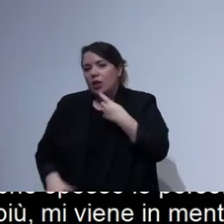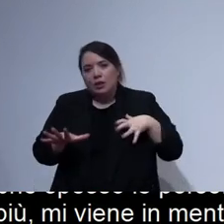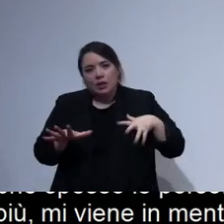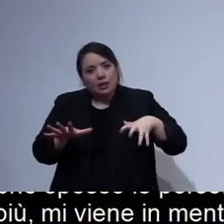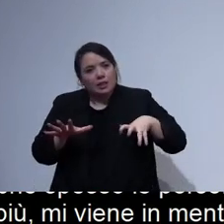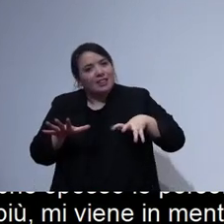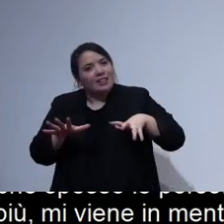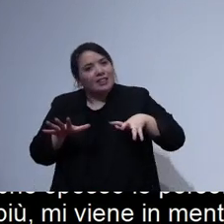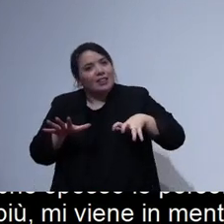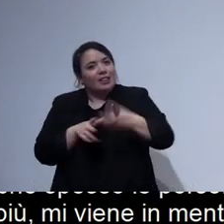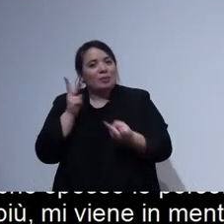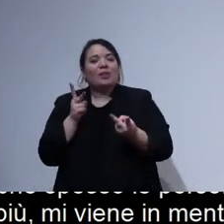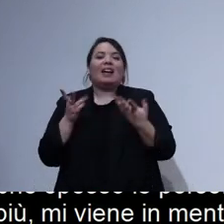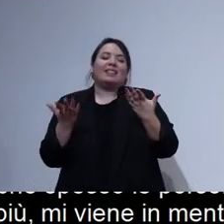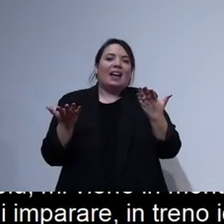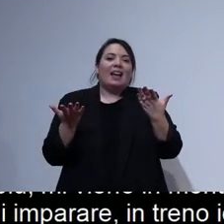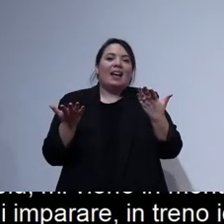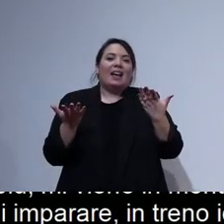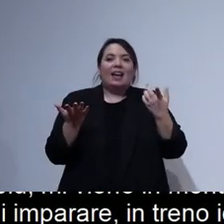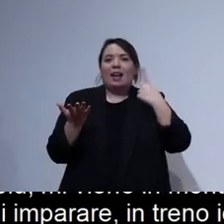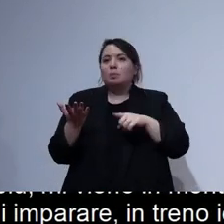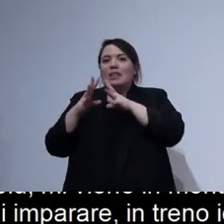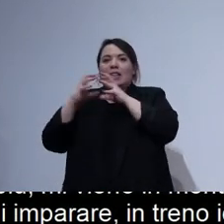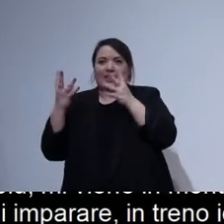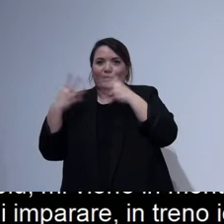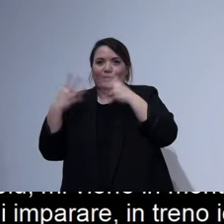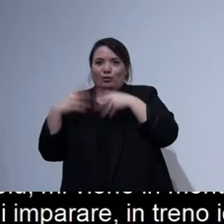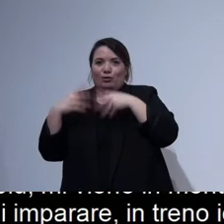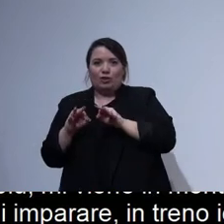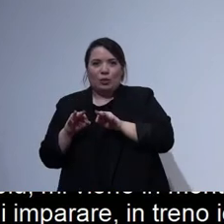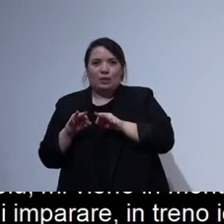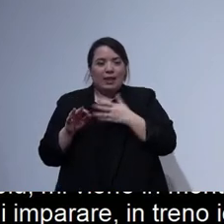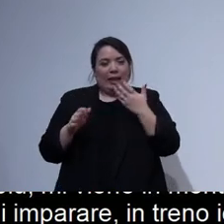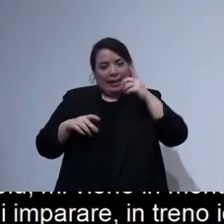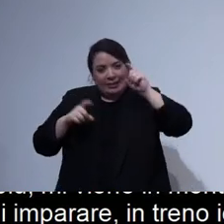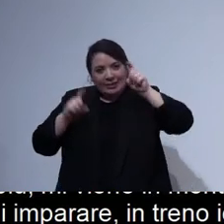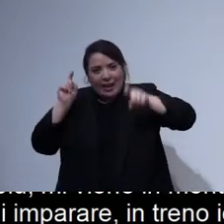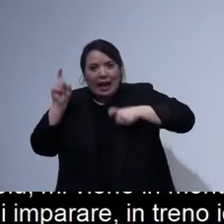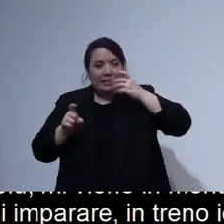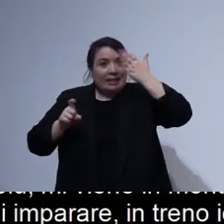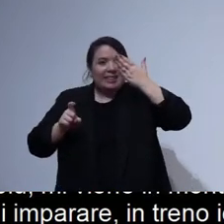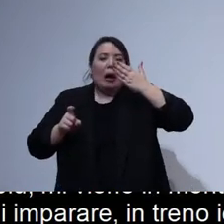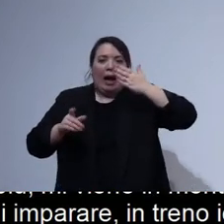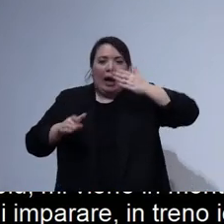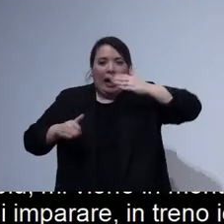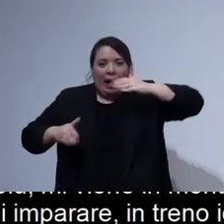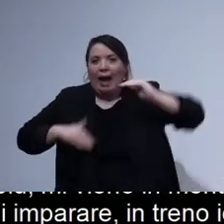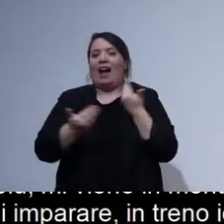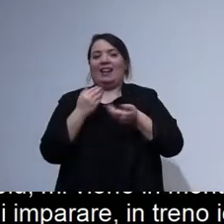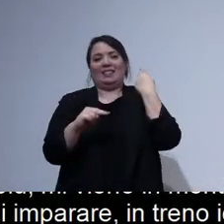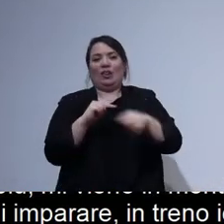ed è un pochino l'approccio che abbiamo nell'azienda cioè si fa fatica però andiamo avanti qualsiasi feedback